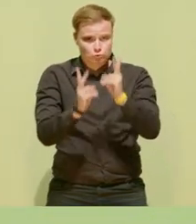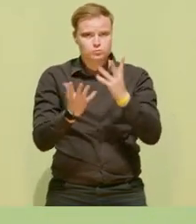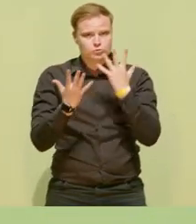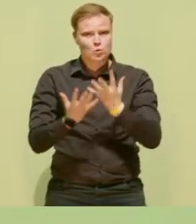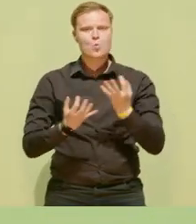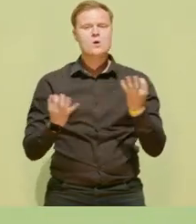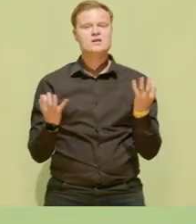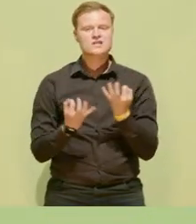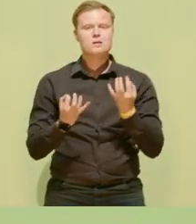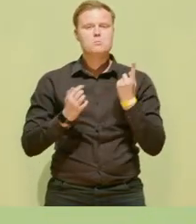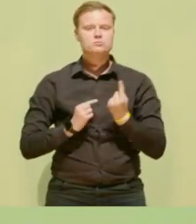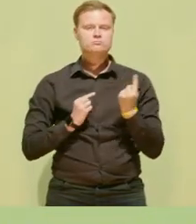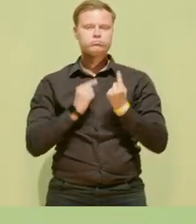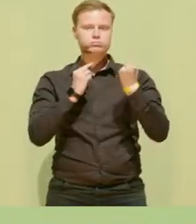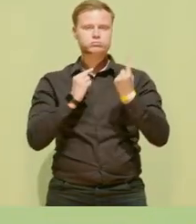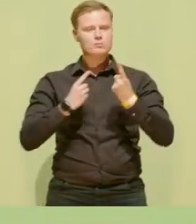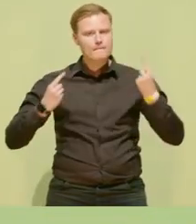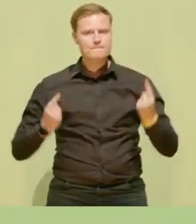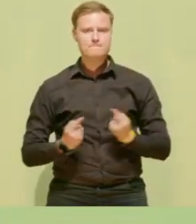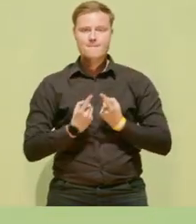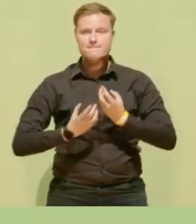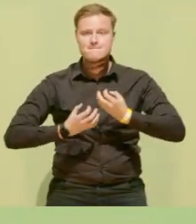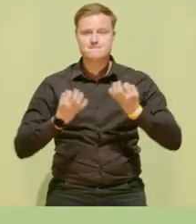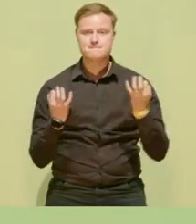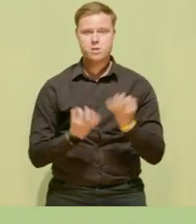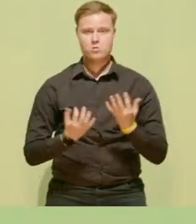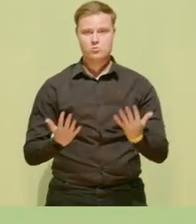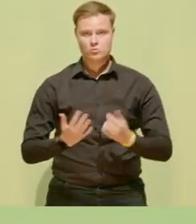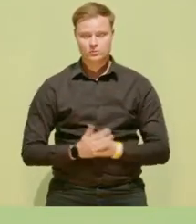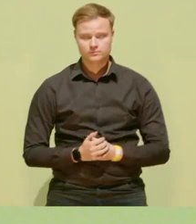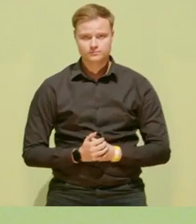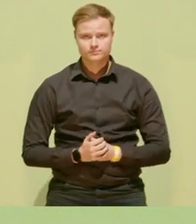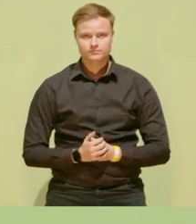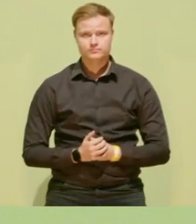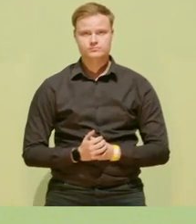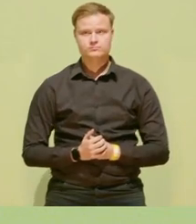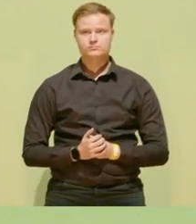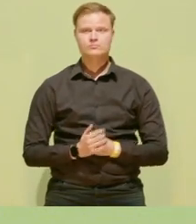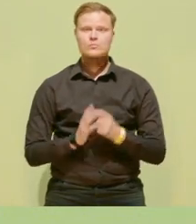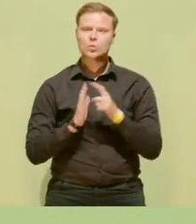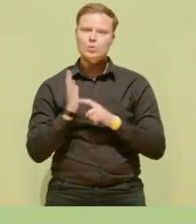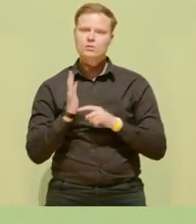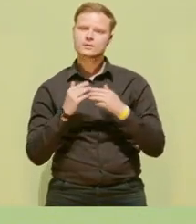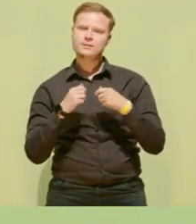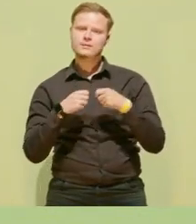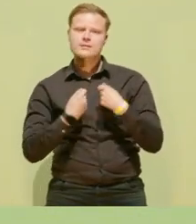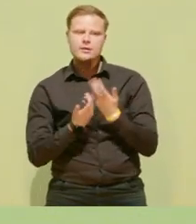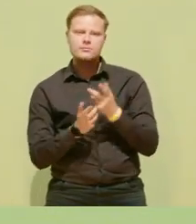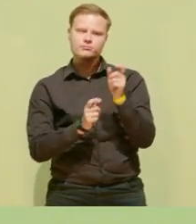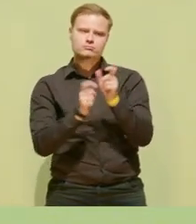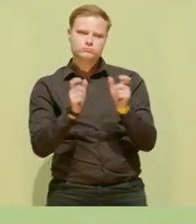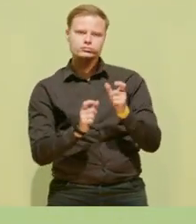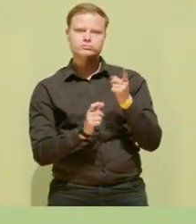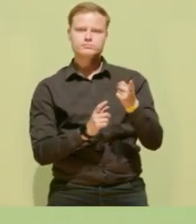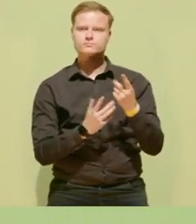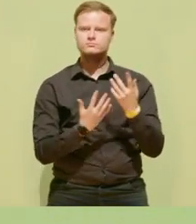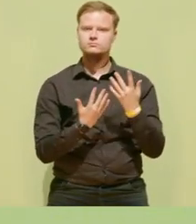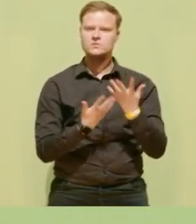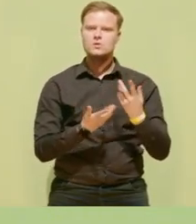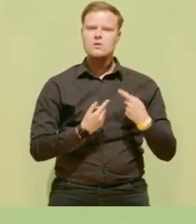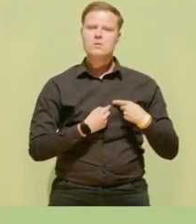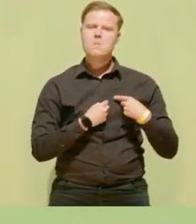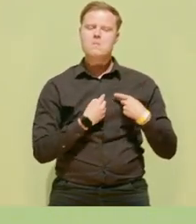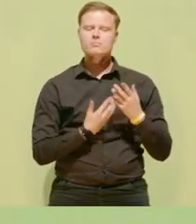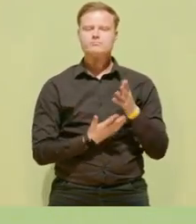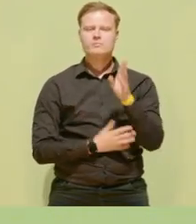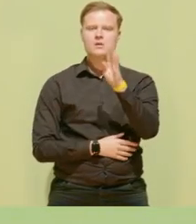uns auch streiten. Denn es gibt diejenigen, die entwickeln ihr Herz für Biodiversität dann, wenn man